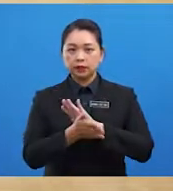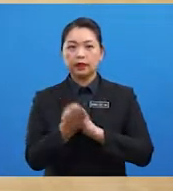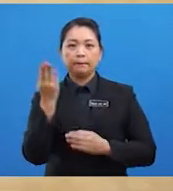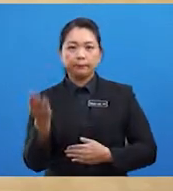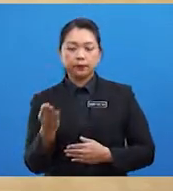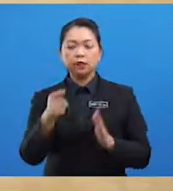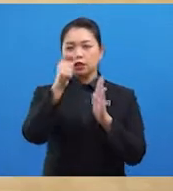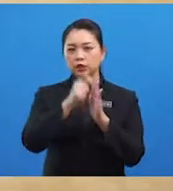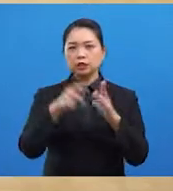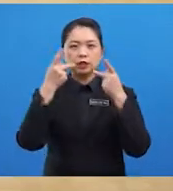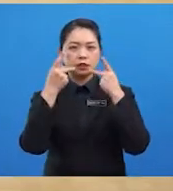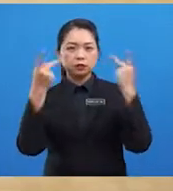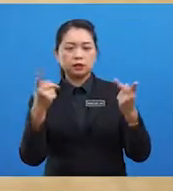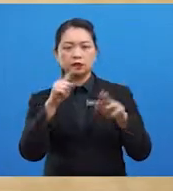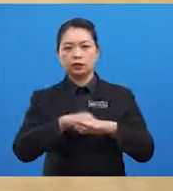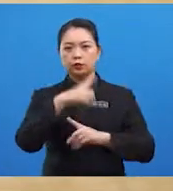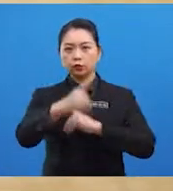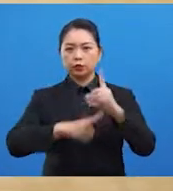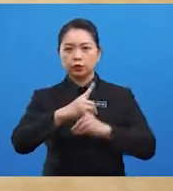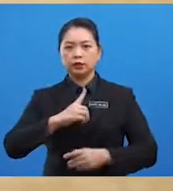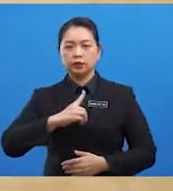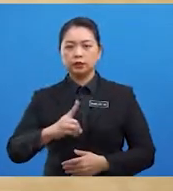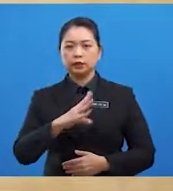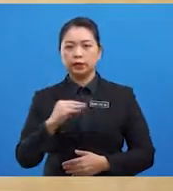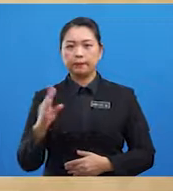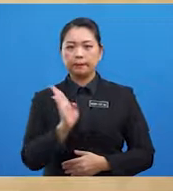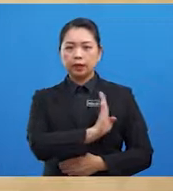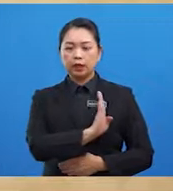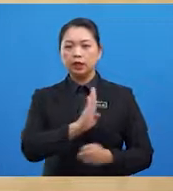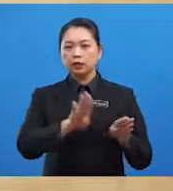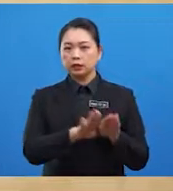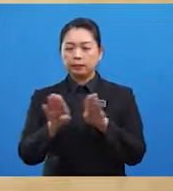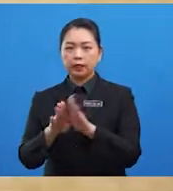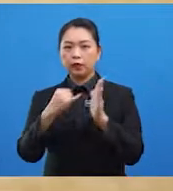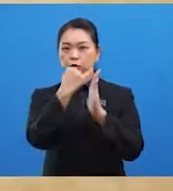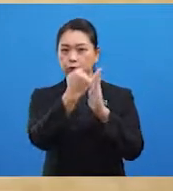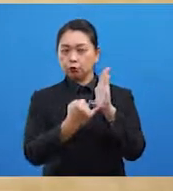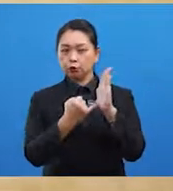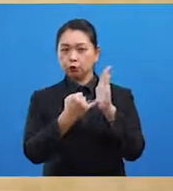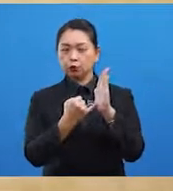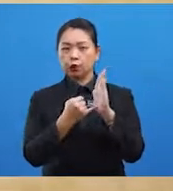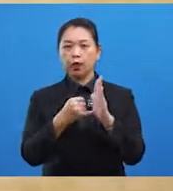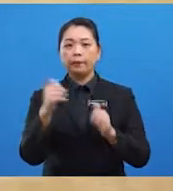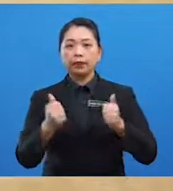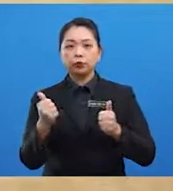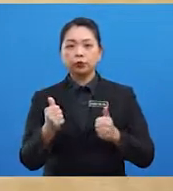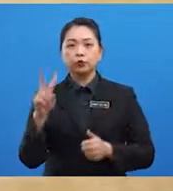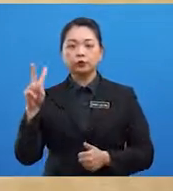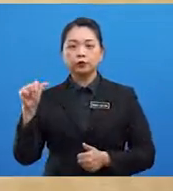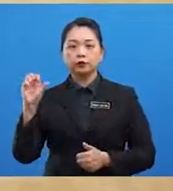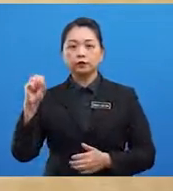beliau terkenal di dunia Islam dan Barat sebagai jurupandu waskodagama